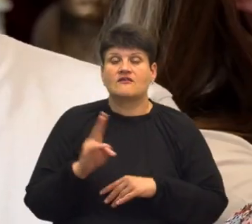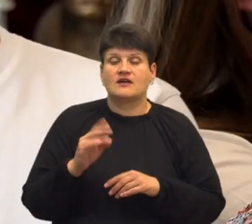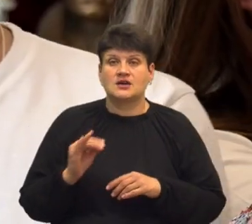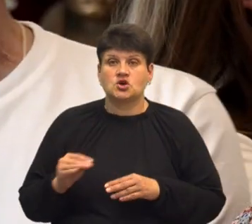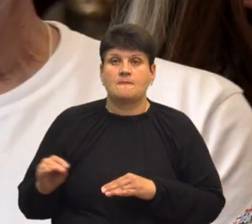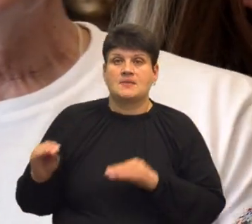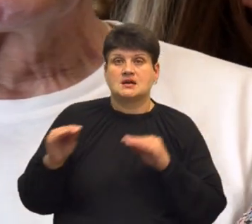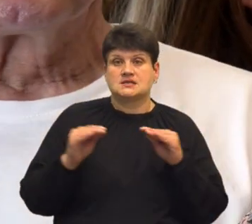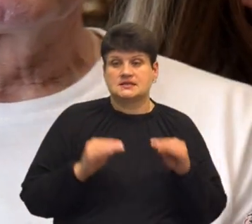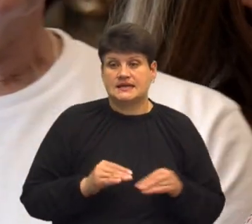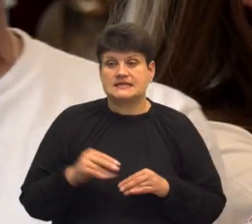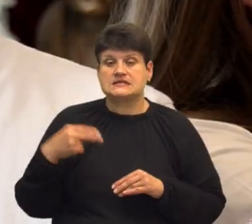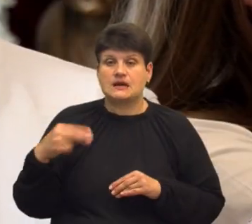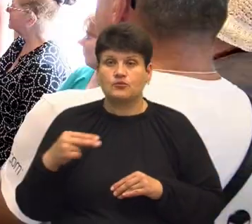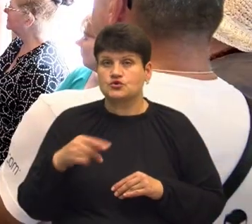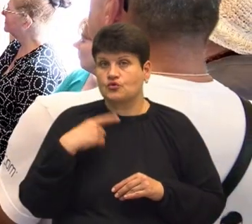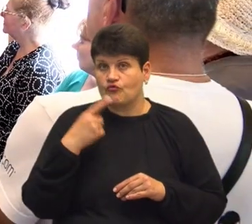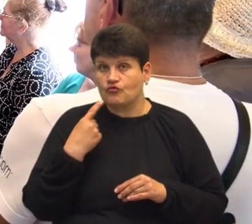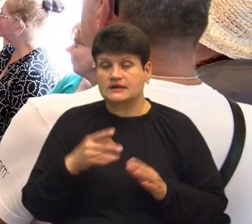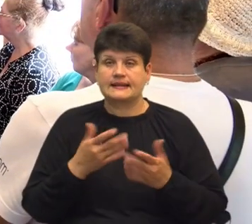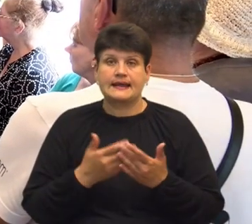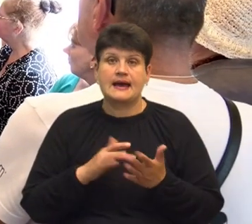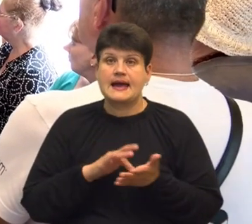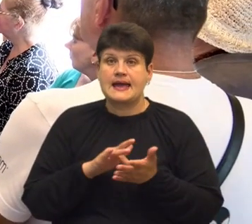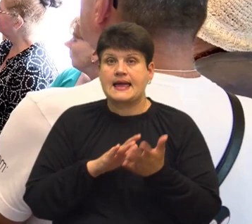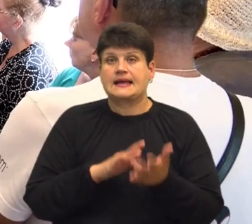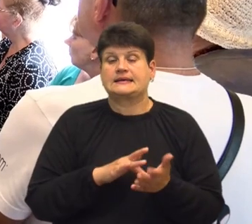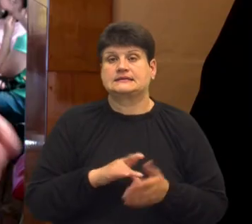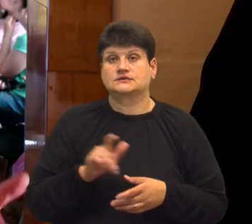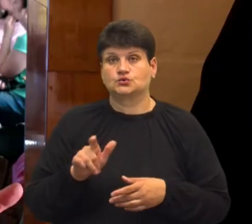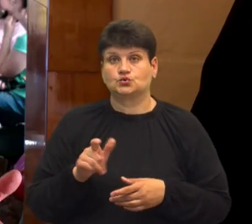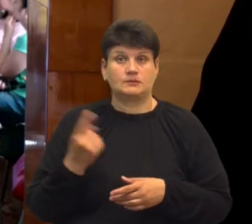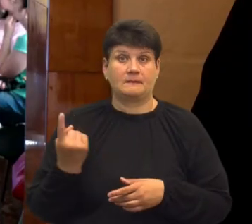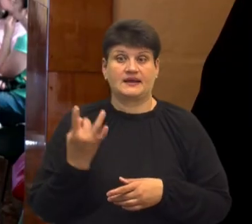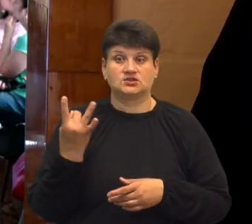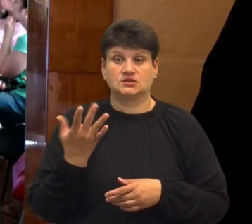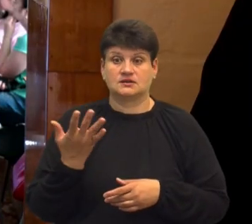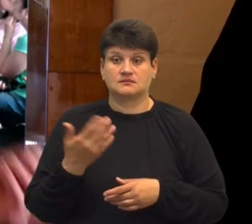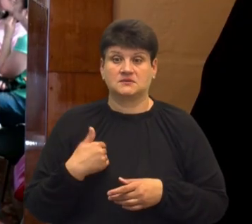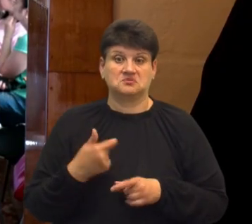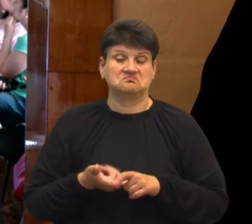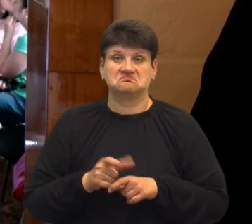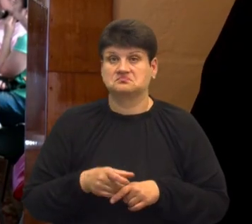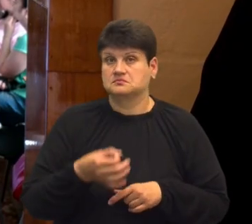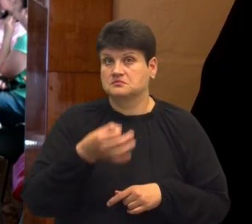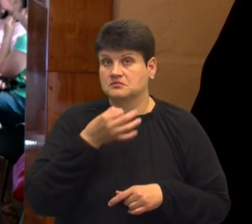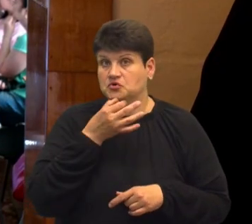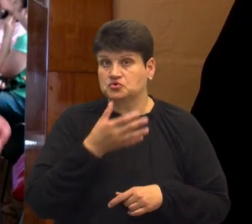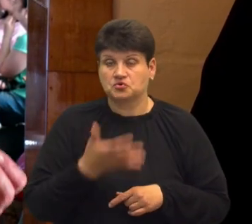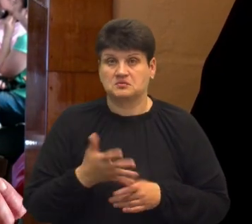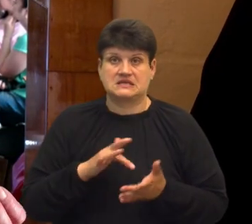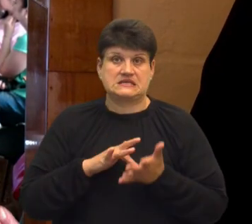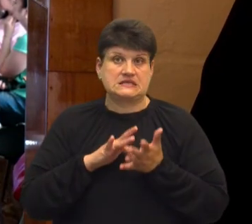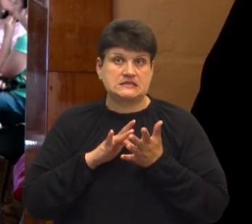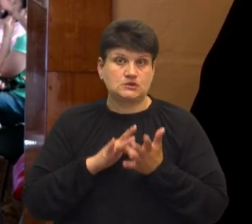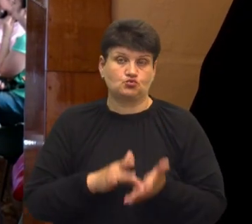Іван Палівода. Каже, на екскурсії, присвяченій Соломії Крушельницькій, він вперше. Мені дуже подобалась сама екскурсія,